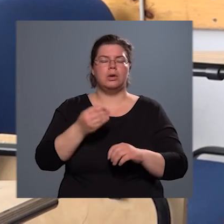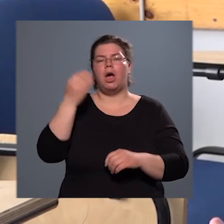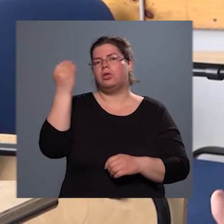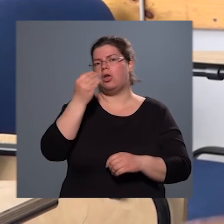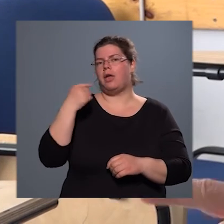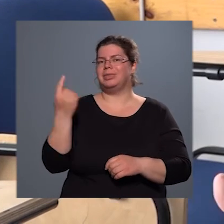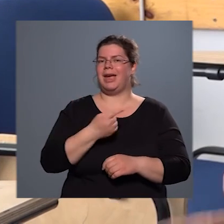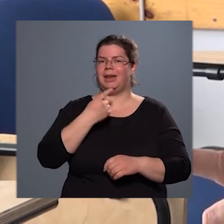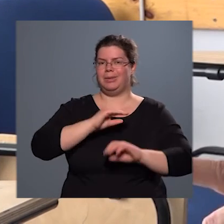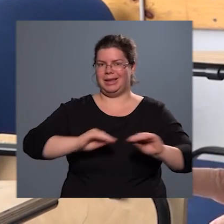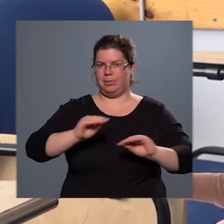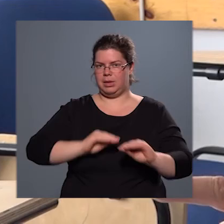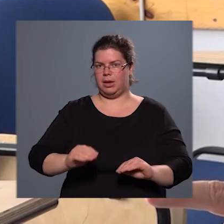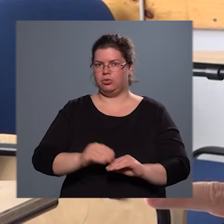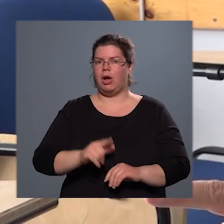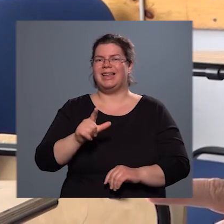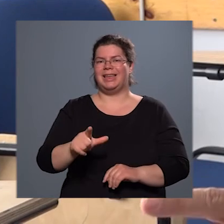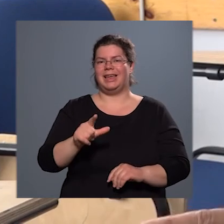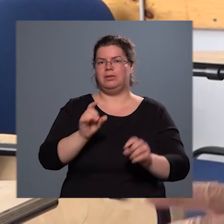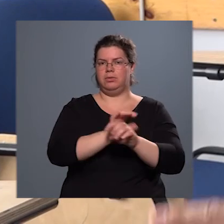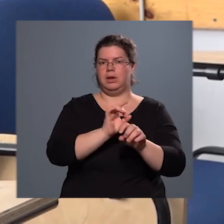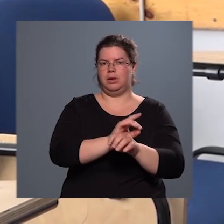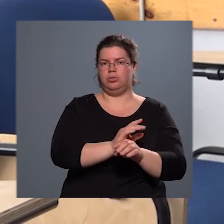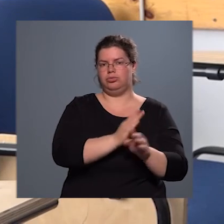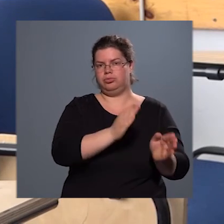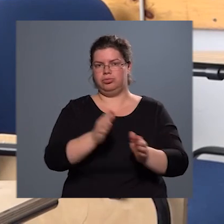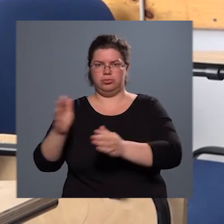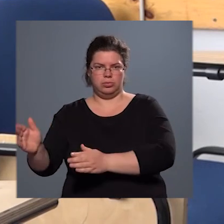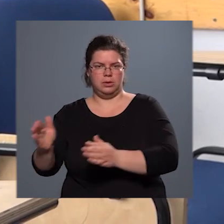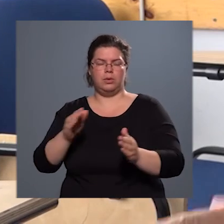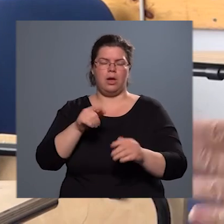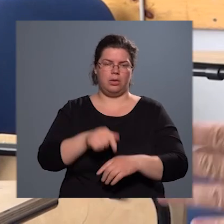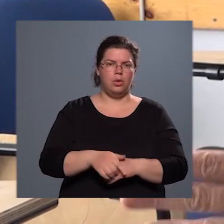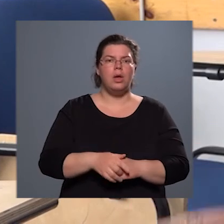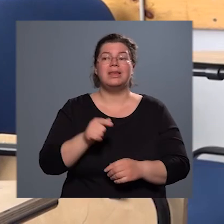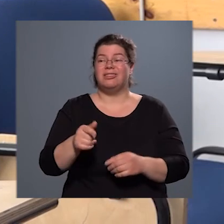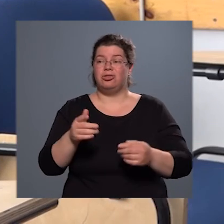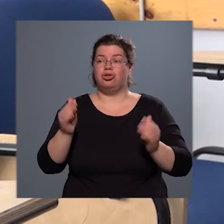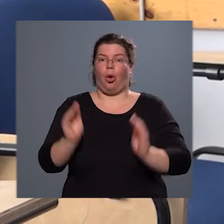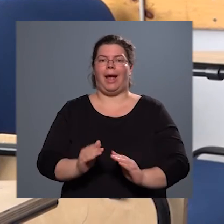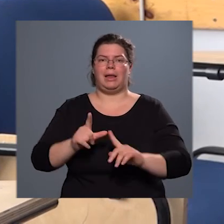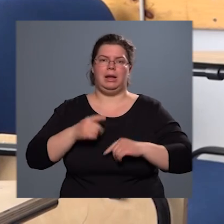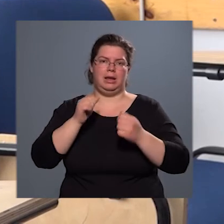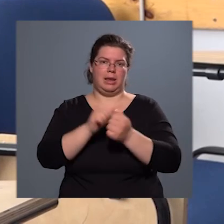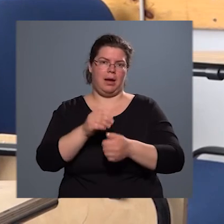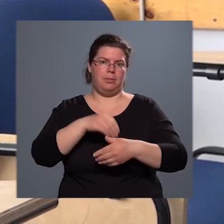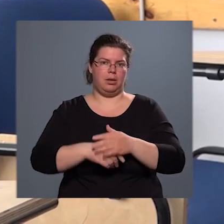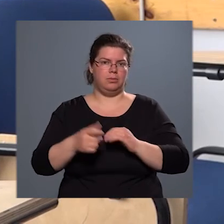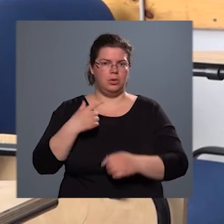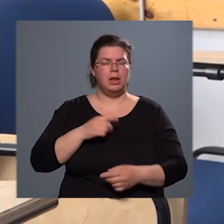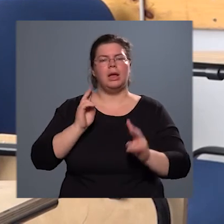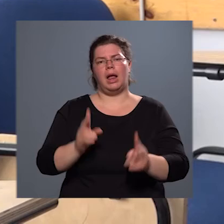a két vírus, két hullám között, akkor is csökkentett létszámba mentek, tehát itt meg kellett tartani a másfél-két méter